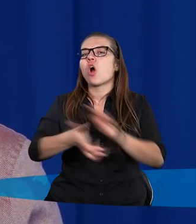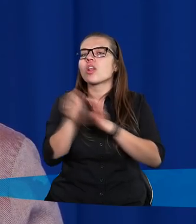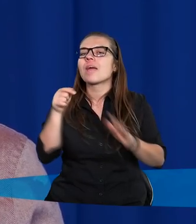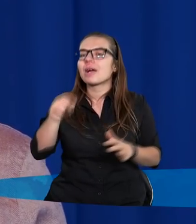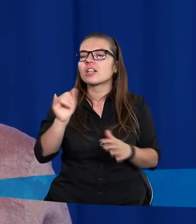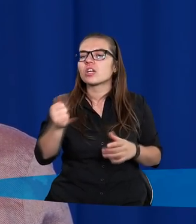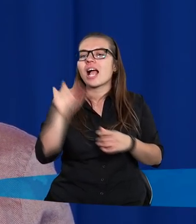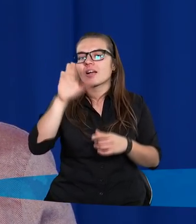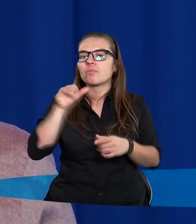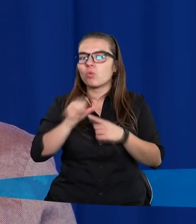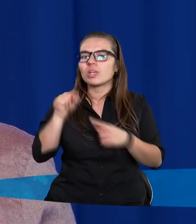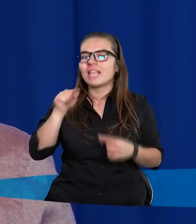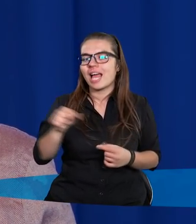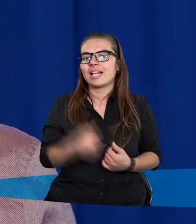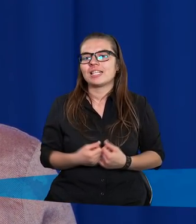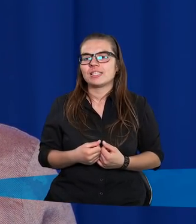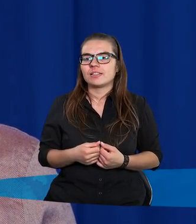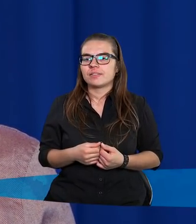tego, jaki ten Bóg jest.